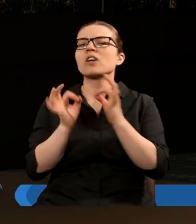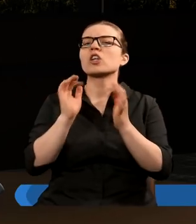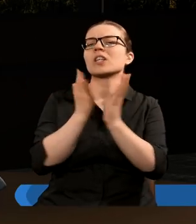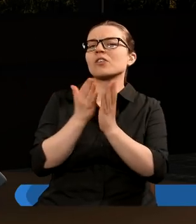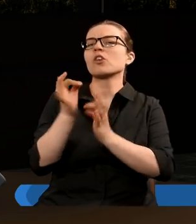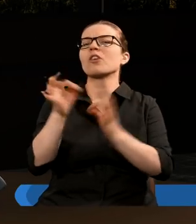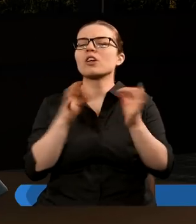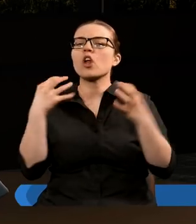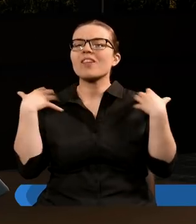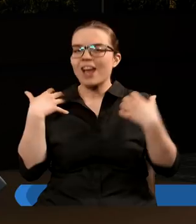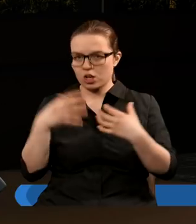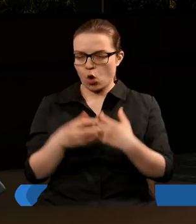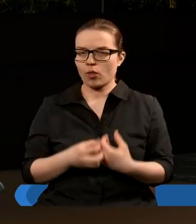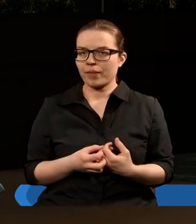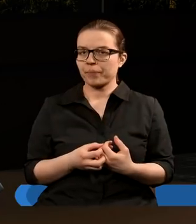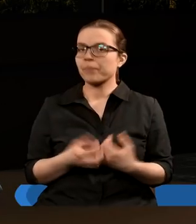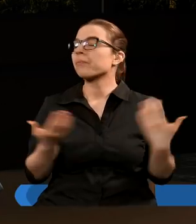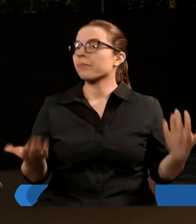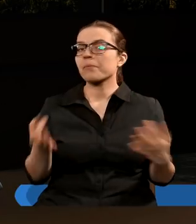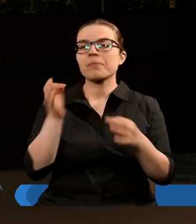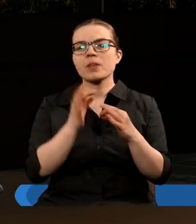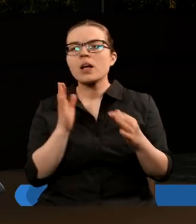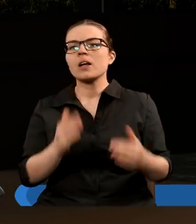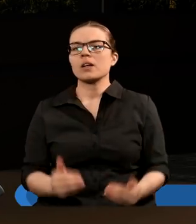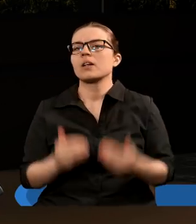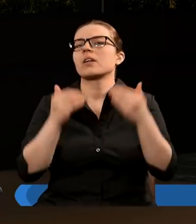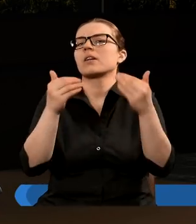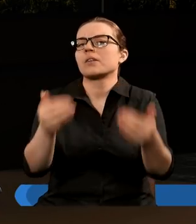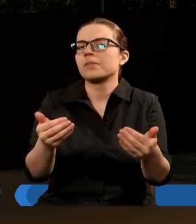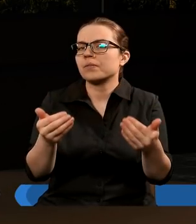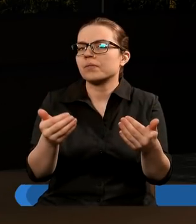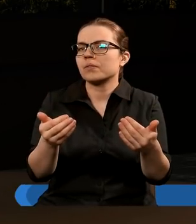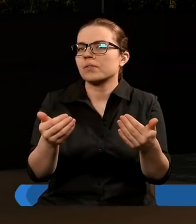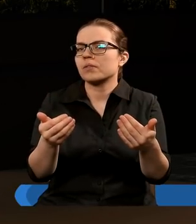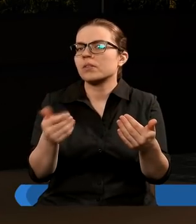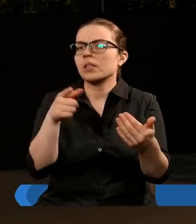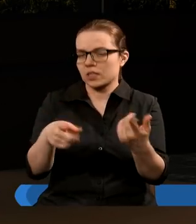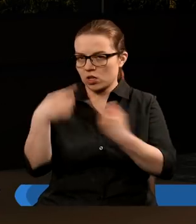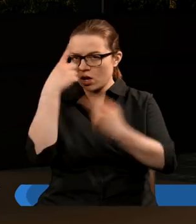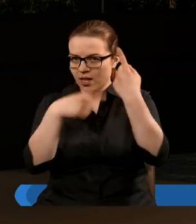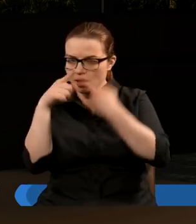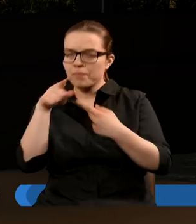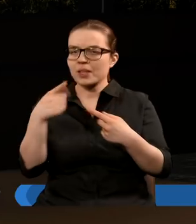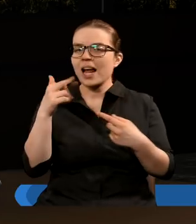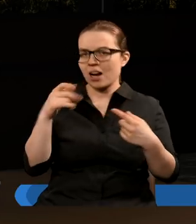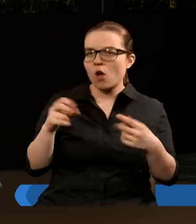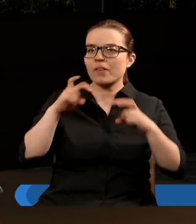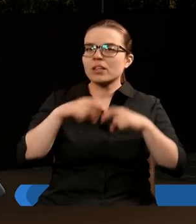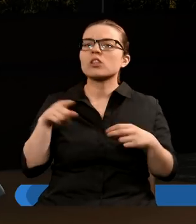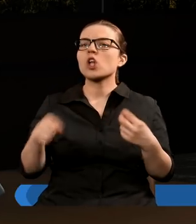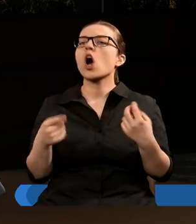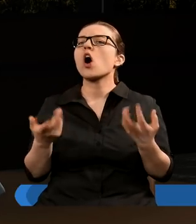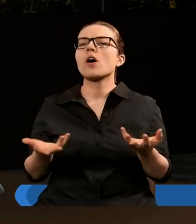dokładnie później, jak Anioł już interpretuje to widzenie Danielowi, to